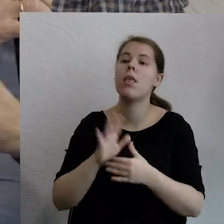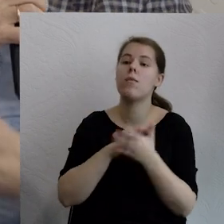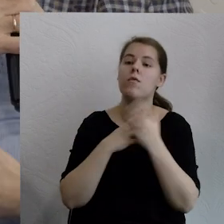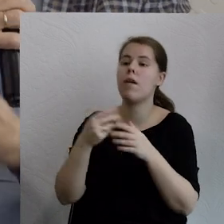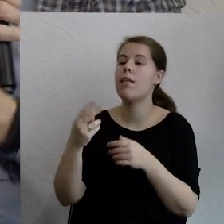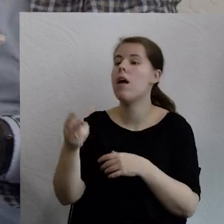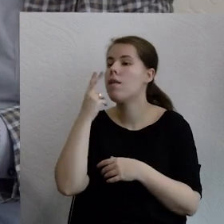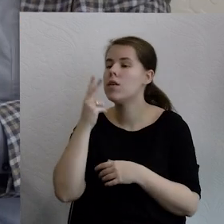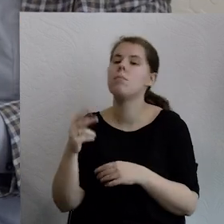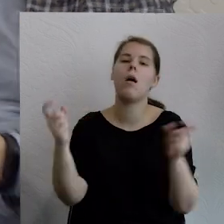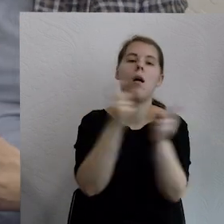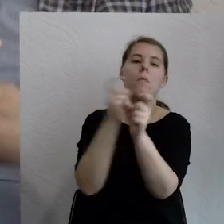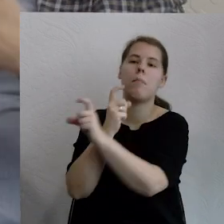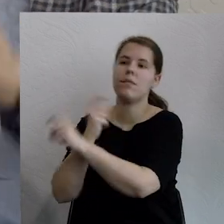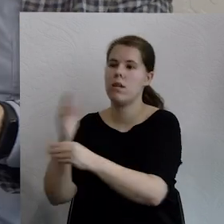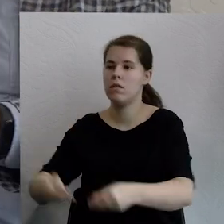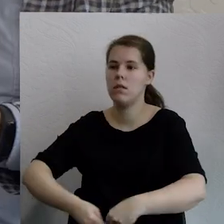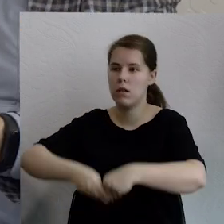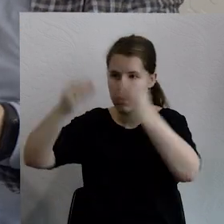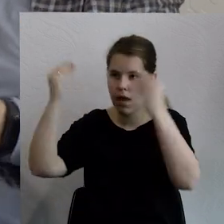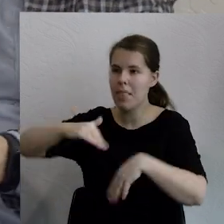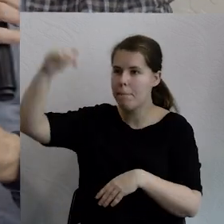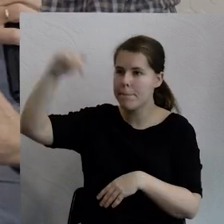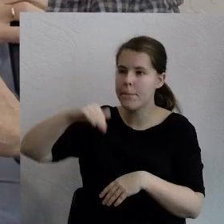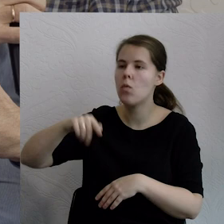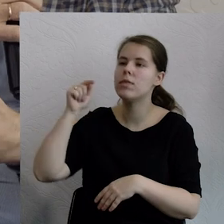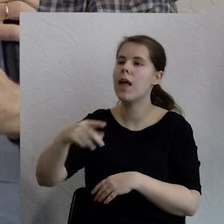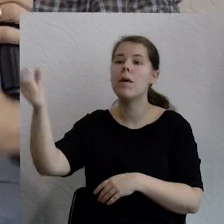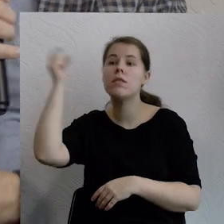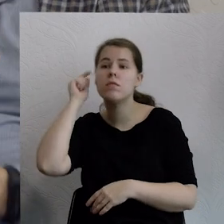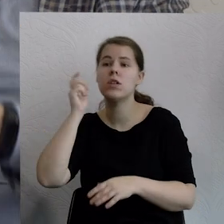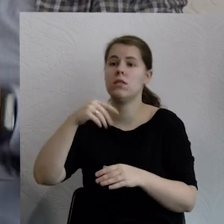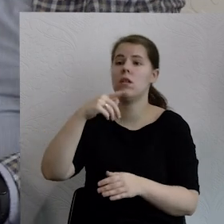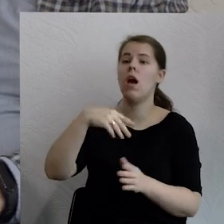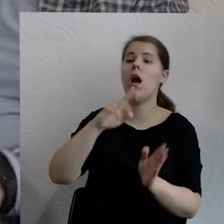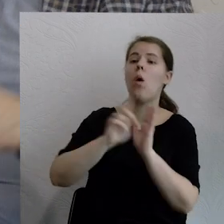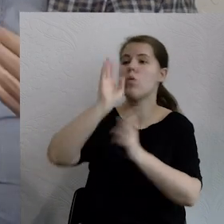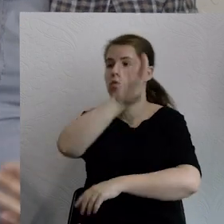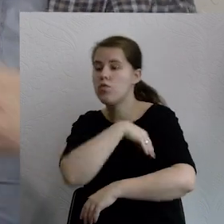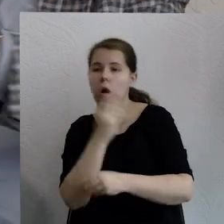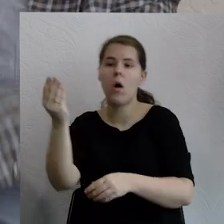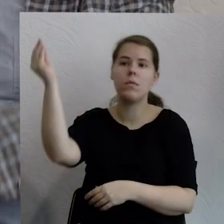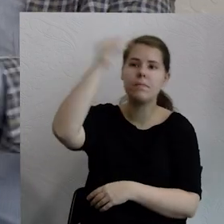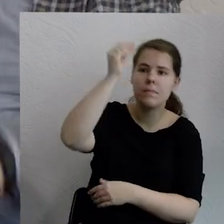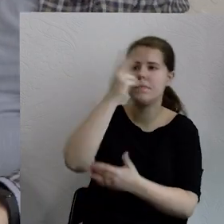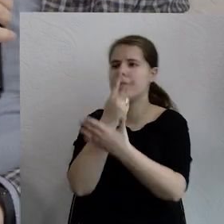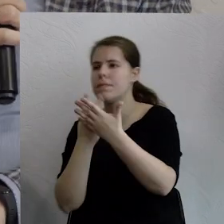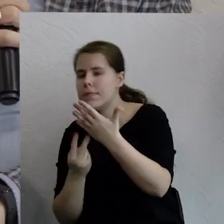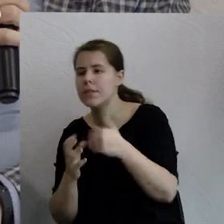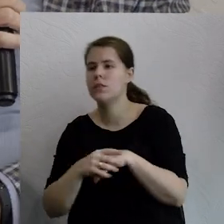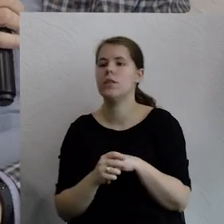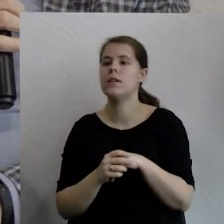rozwijających się do globalnego południa. Jak się zmienia trajektoria rozwoju tych krajów. Jeśli chodzi o dzietność, o